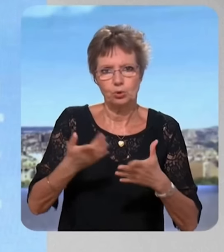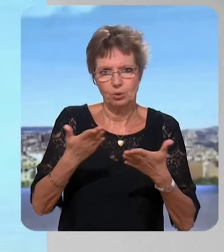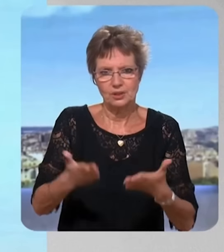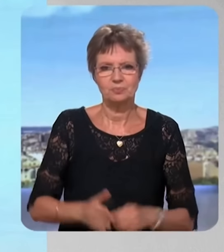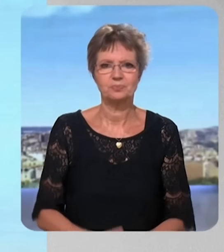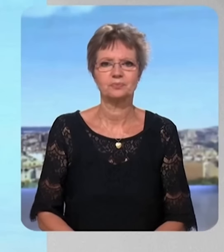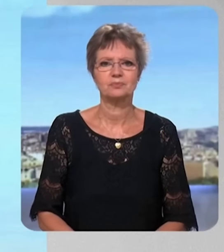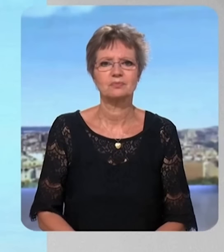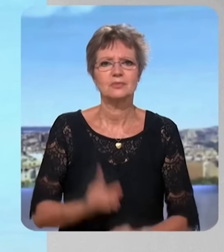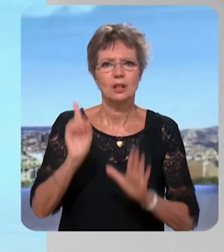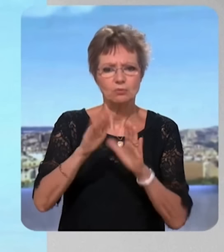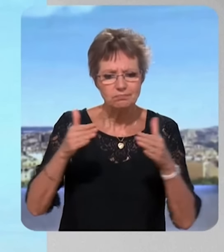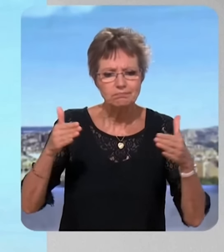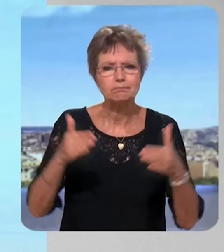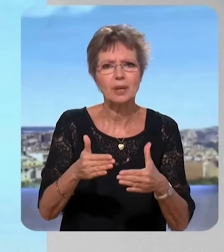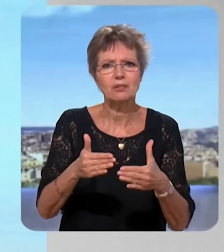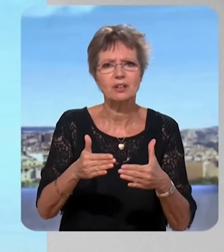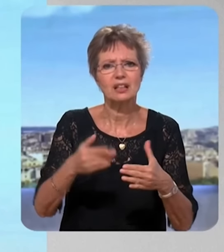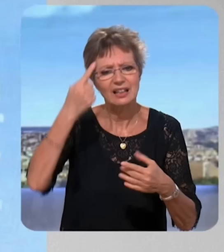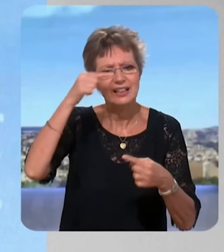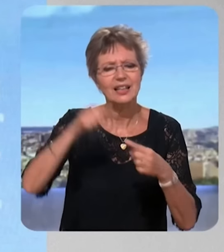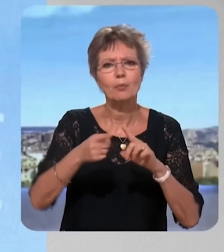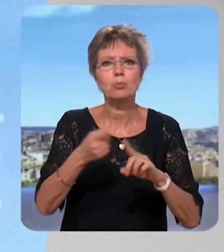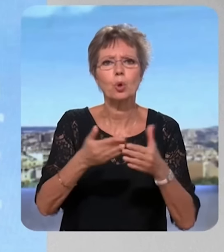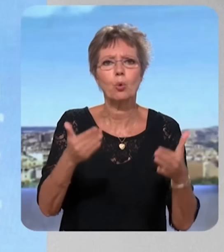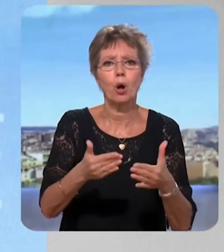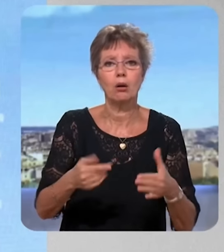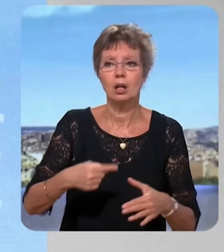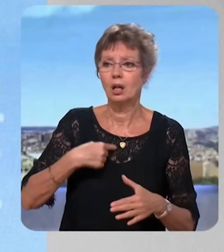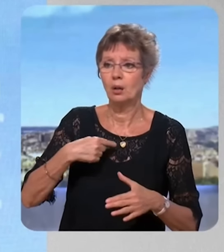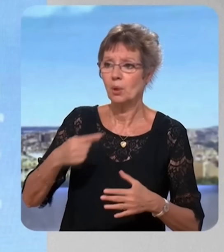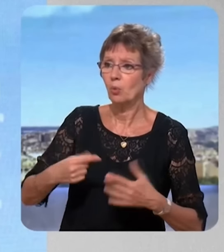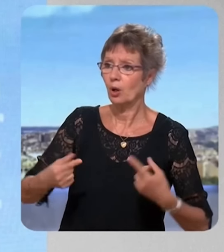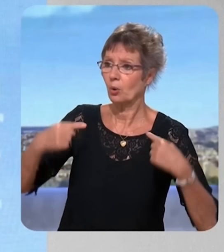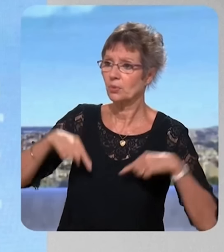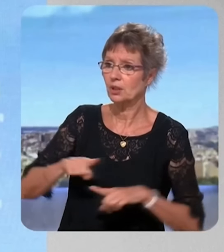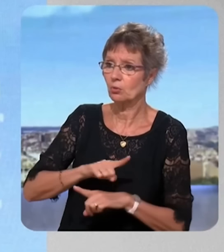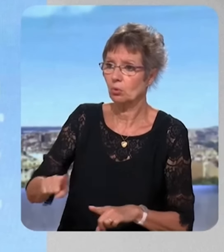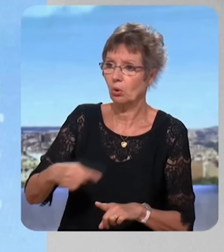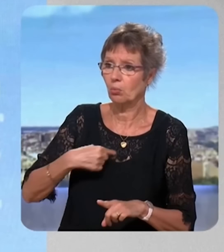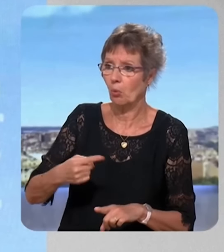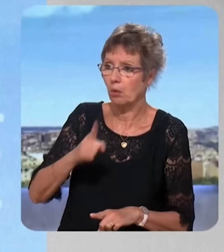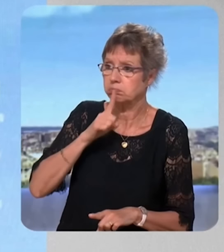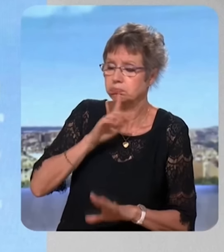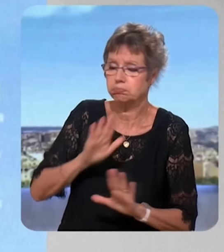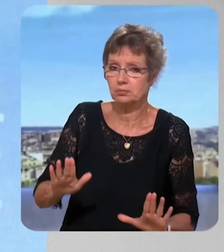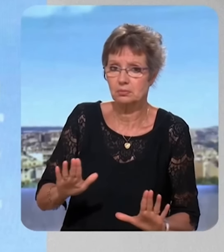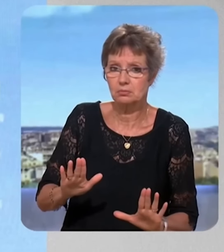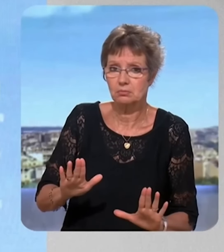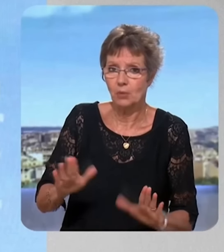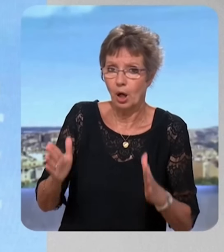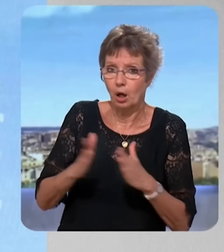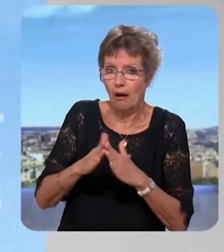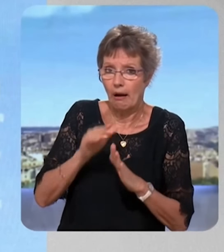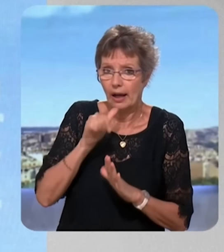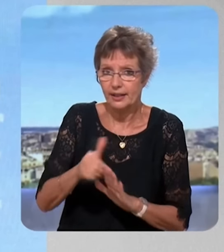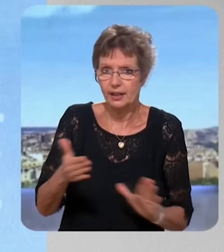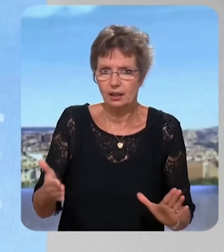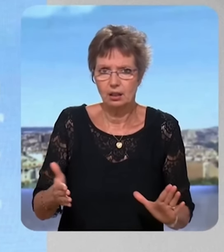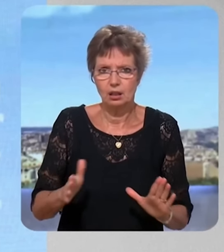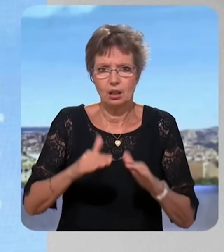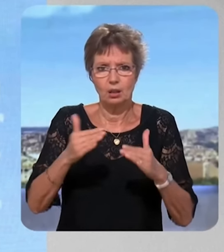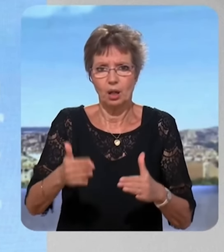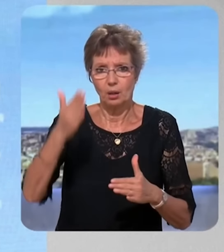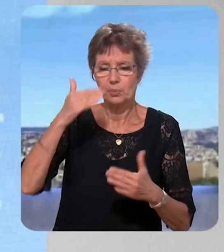dossier qui vous intéresserait le plus, lequel vous sentez le plus légitime ? je voulais, une fois de plus, je n pas des prétentions particulières et je n'ai pas exprimé de souhaits particuliers. Donc, j